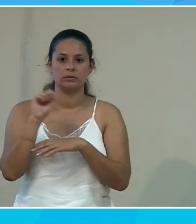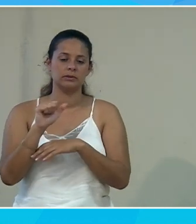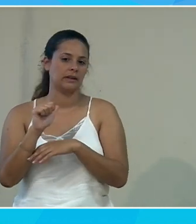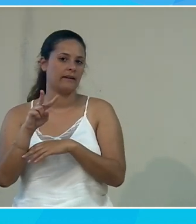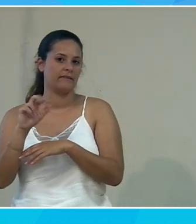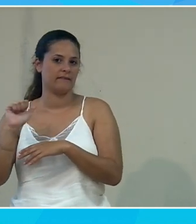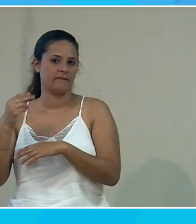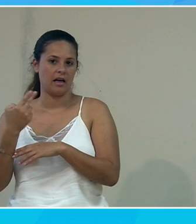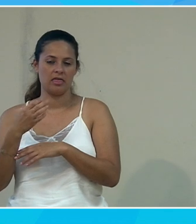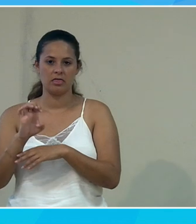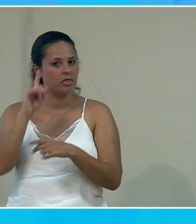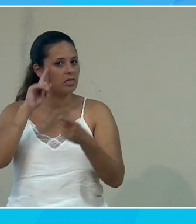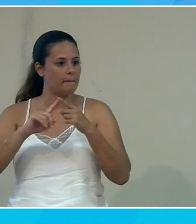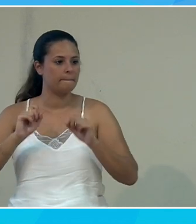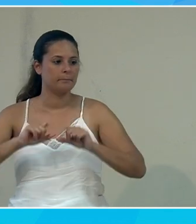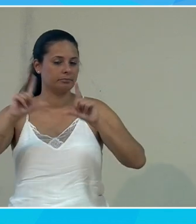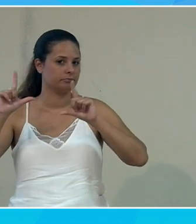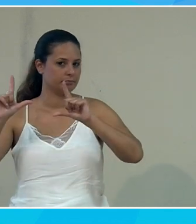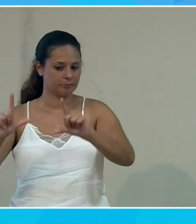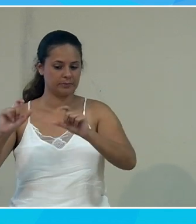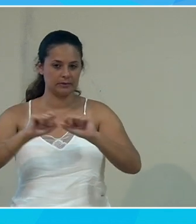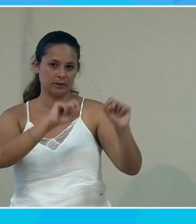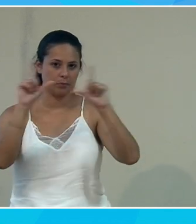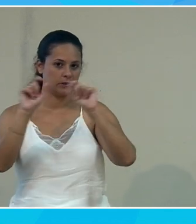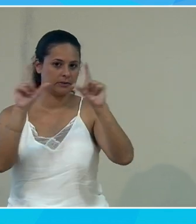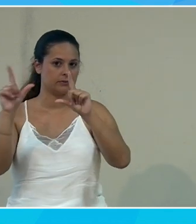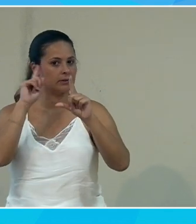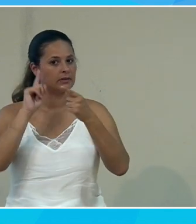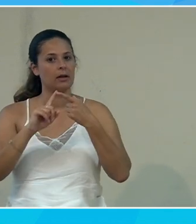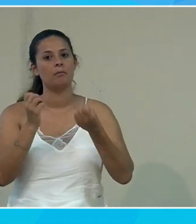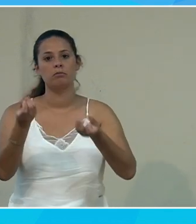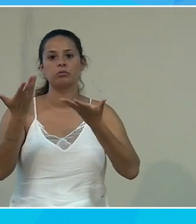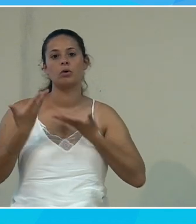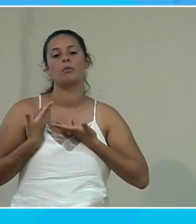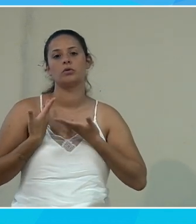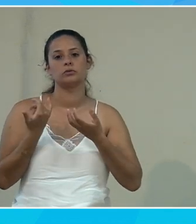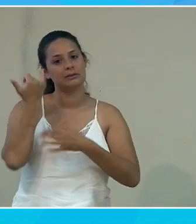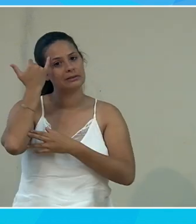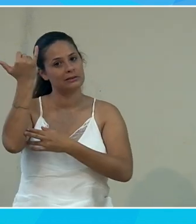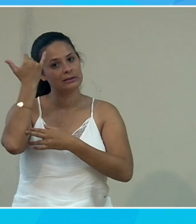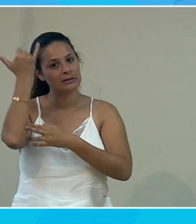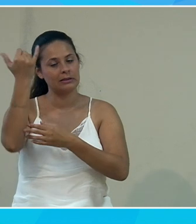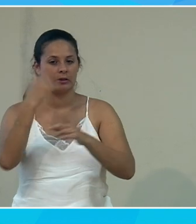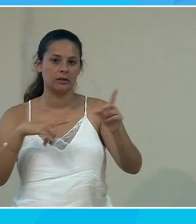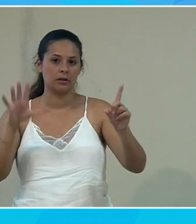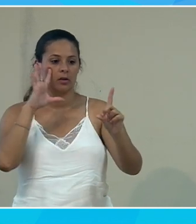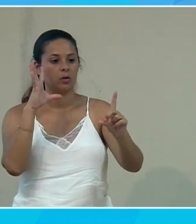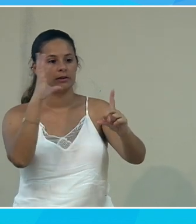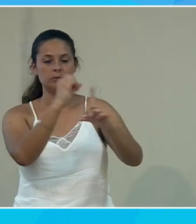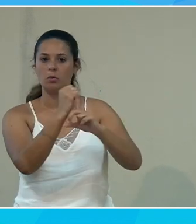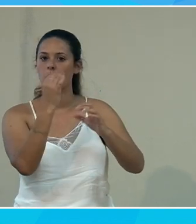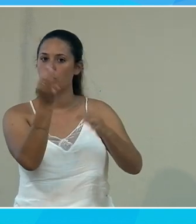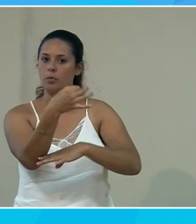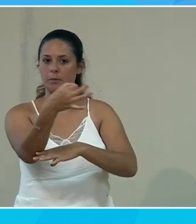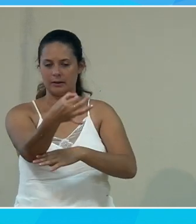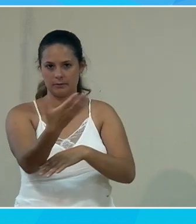sur ma diapositive et le système va me proposer un certain nombre d'idées de conception de façon automatique